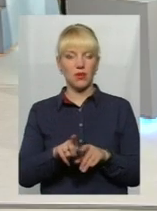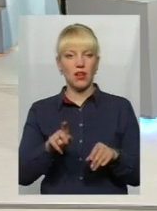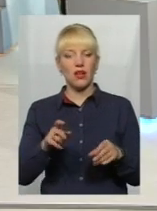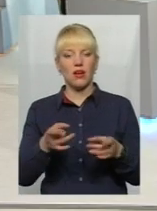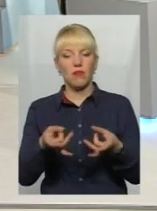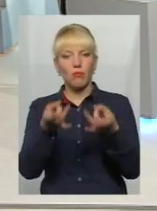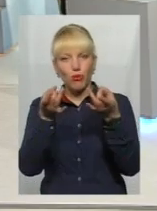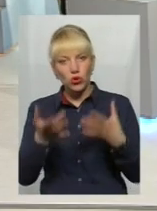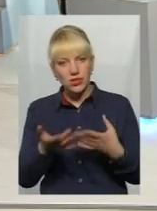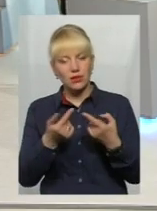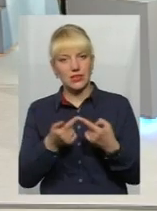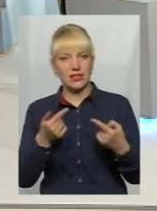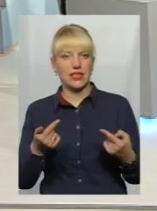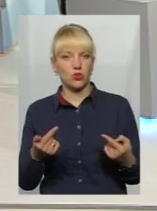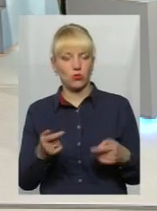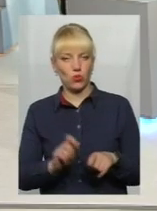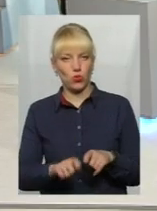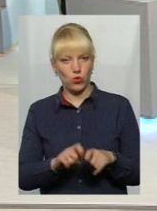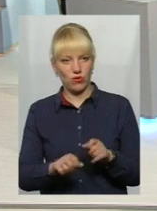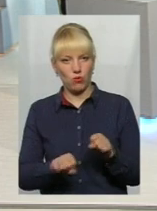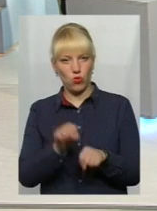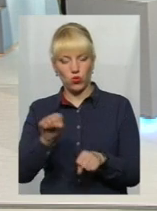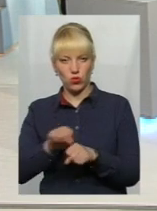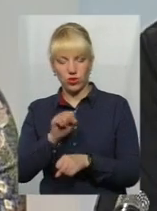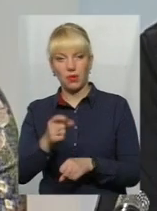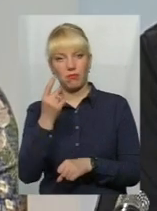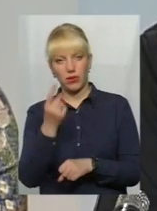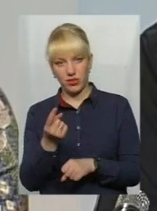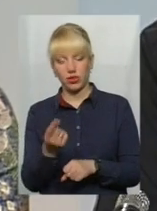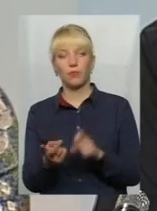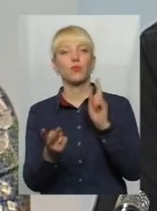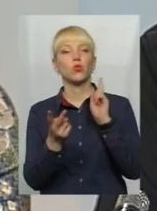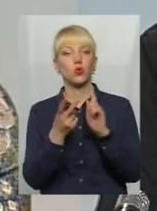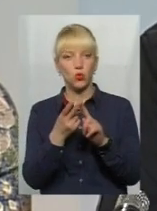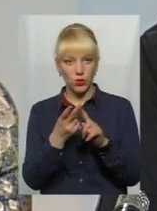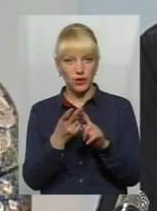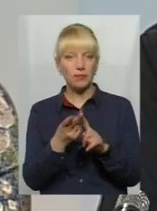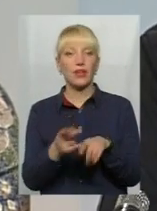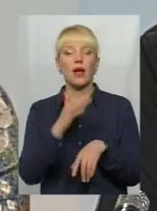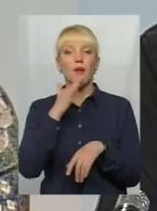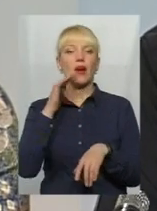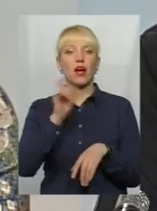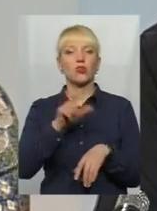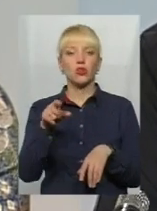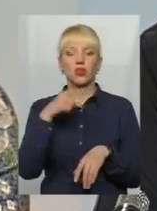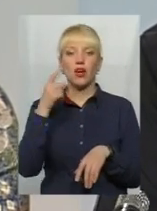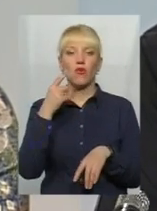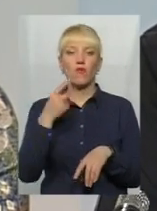простим засобом документування такого виду правопорушення. Це перше, що я хотів сказати. Друге, дуже багато людей говорить про